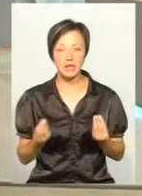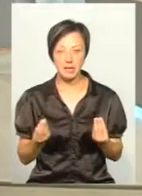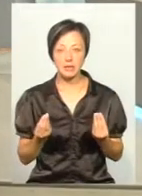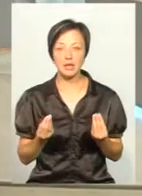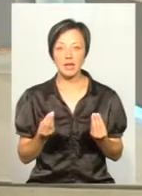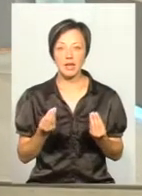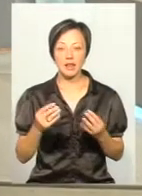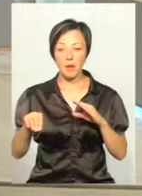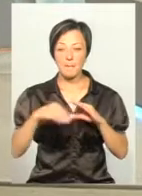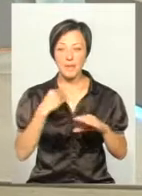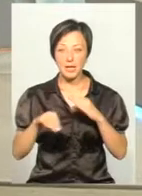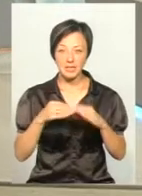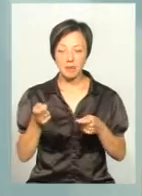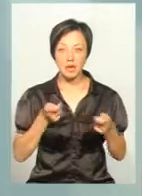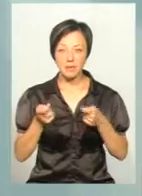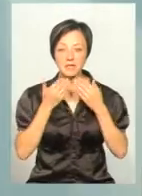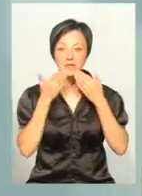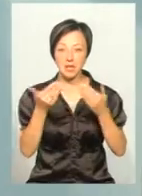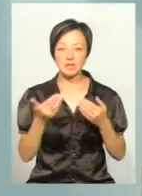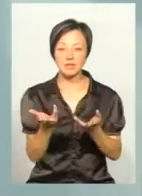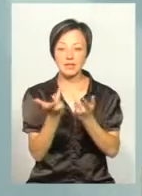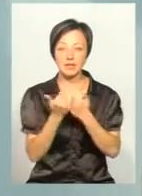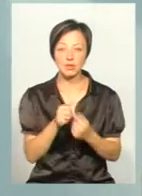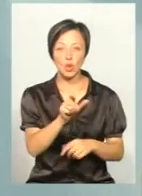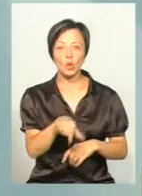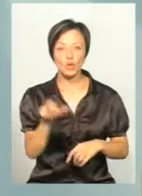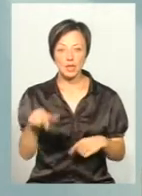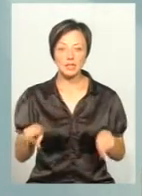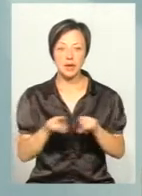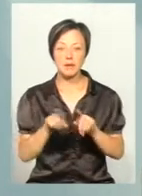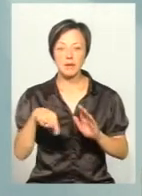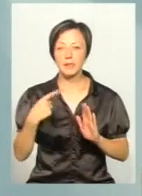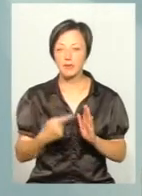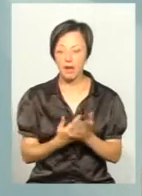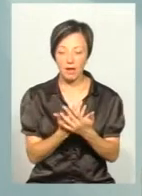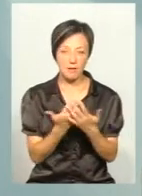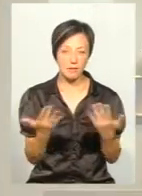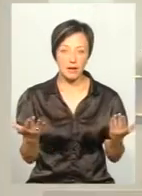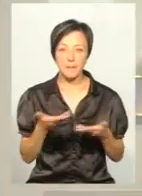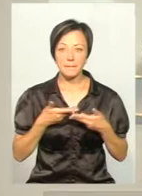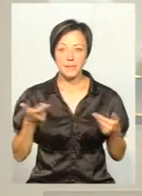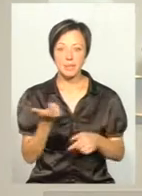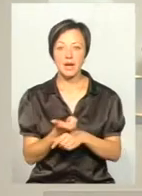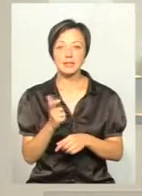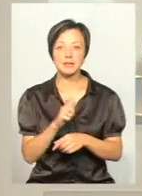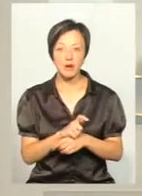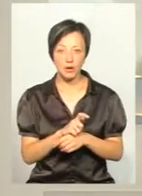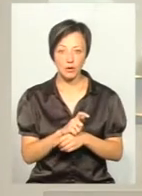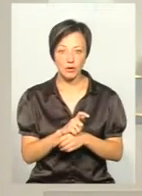на месенджі департаменту звертається така кількість людей з такими питаннями, що ми максимально,